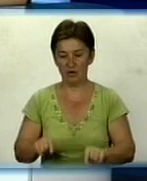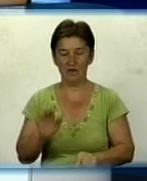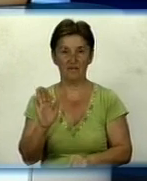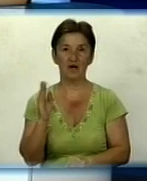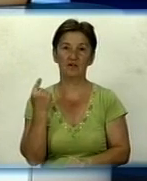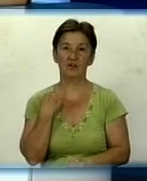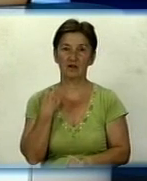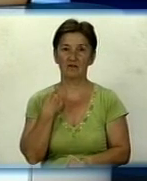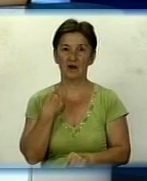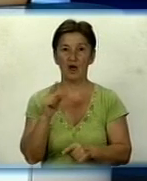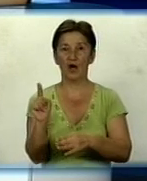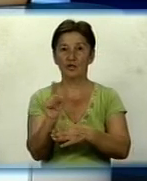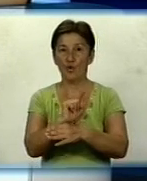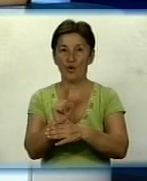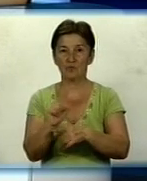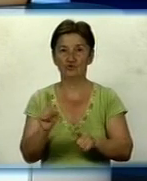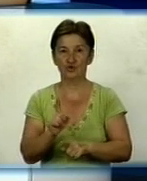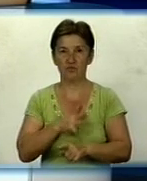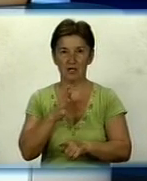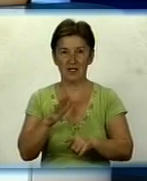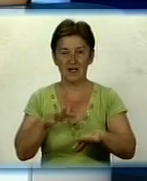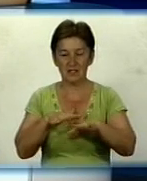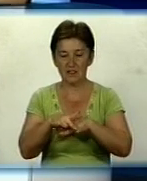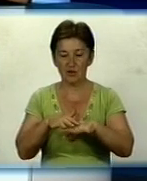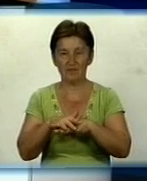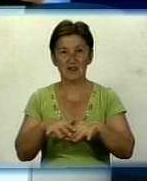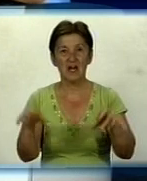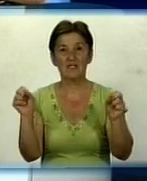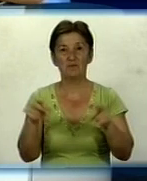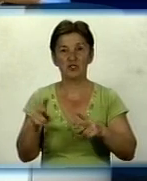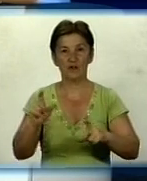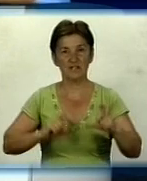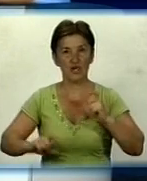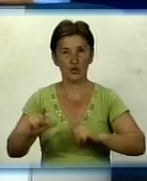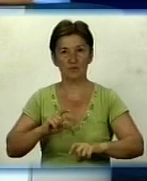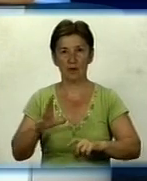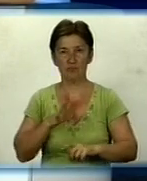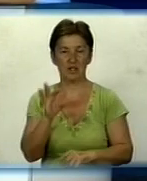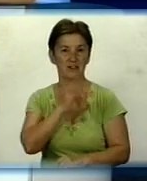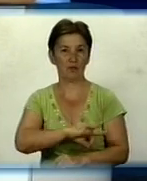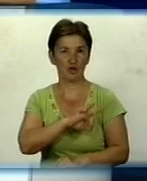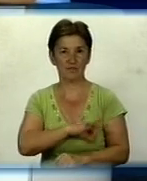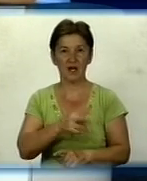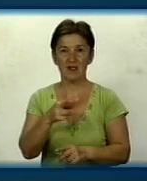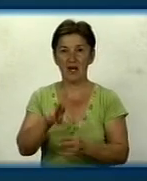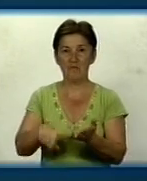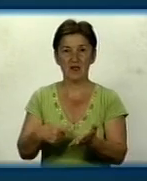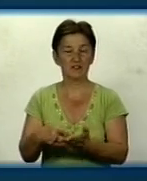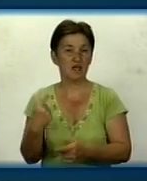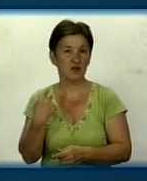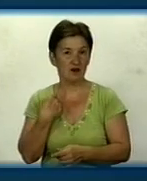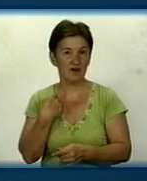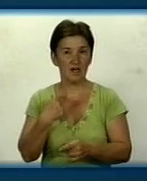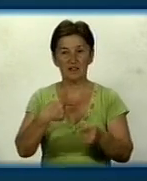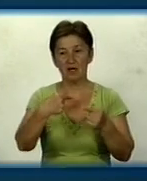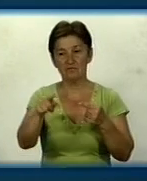нові норми, які були розраховані спеціалізованим інститутом, були запроваджені тільки для міста Кіровограда. По решті міст